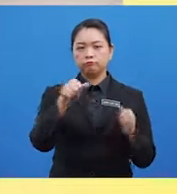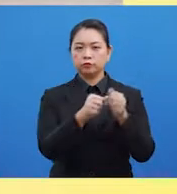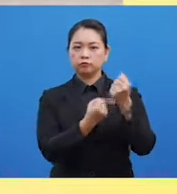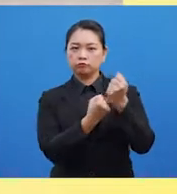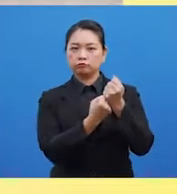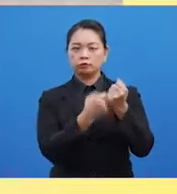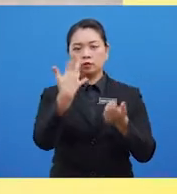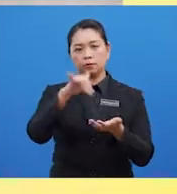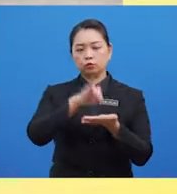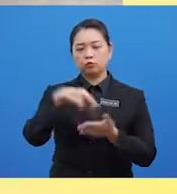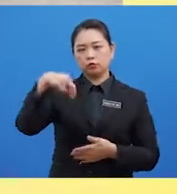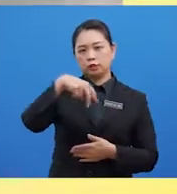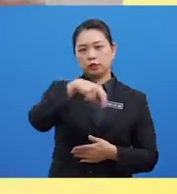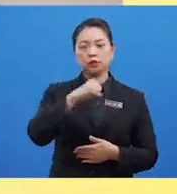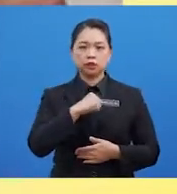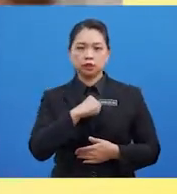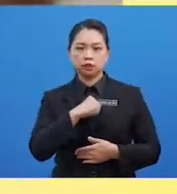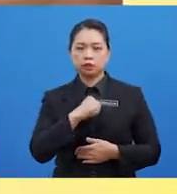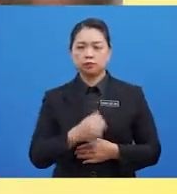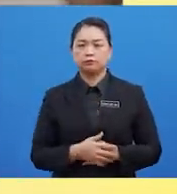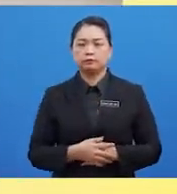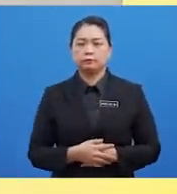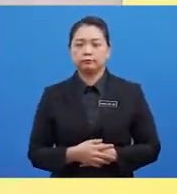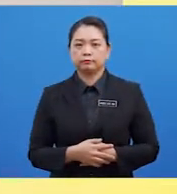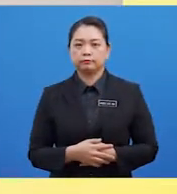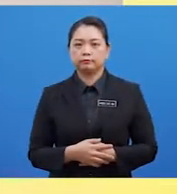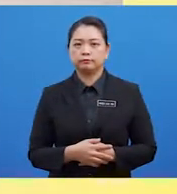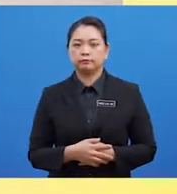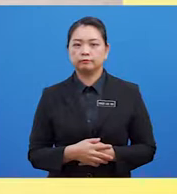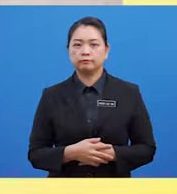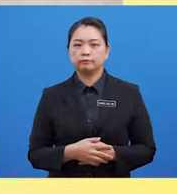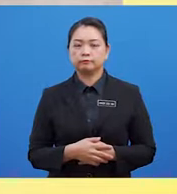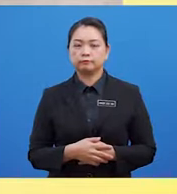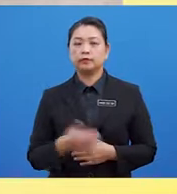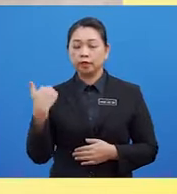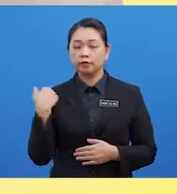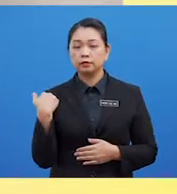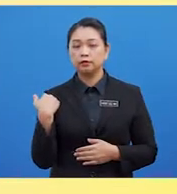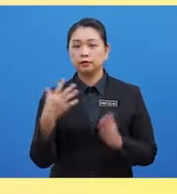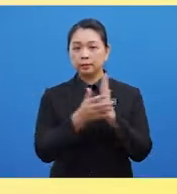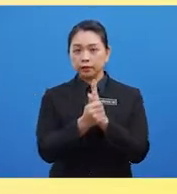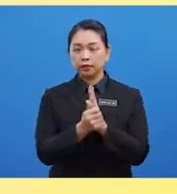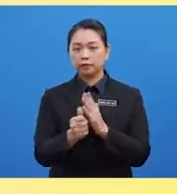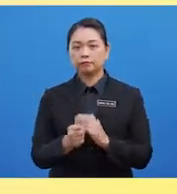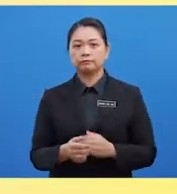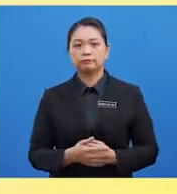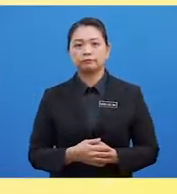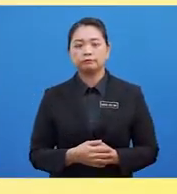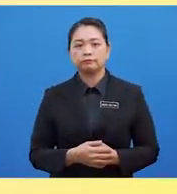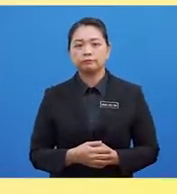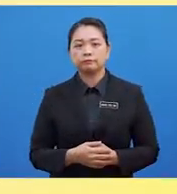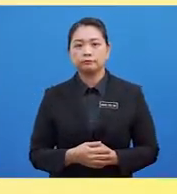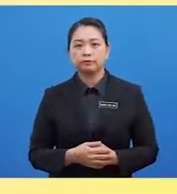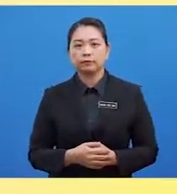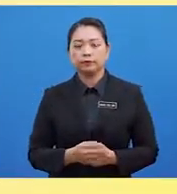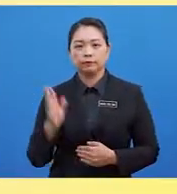Dengan Sokongan Kemudiannya Berjalan Sendiri Dan Kemahiran Ini Melibatkan Kemahiran Motor Kasah Pada Fasa Fundamental